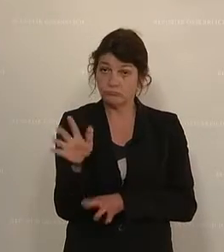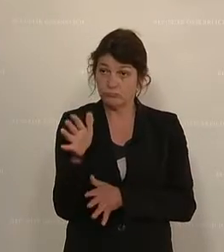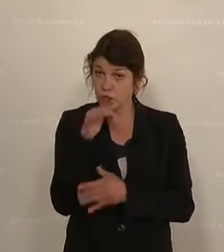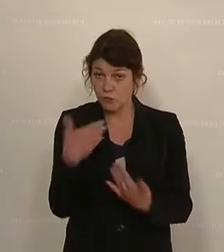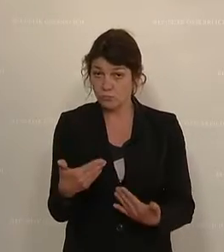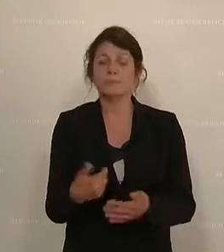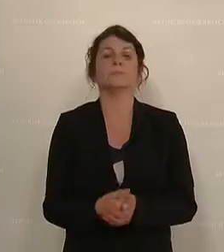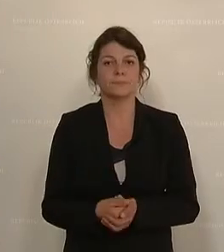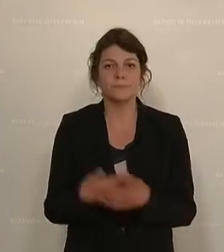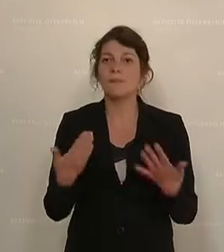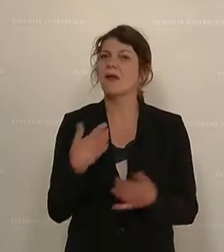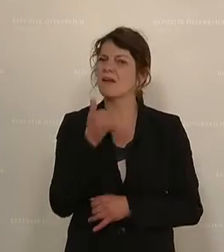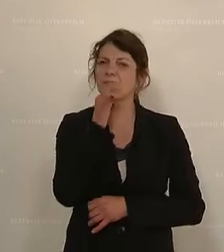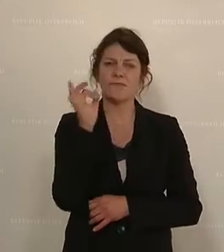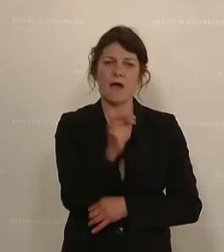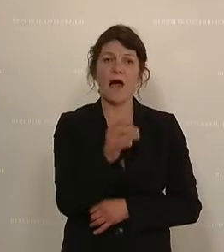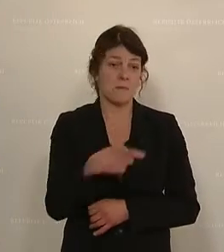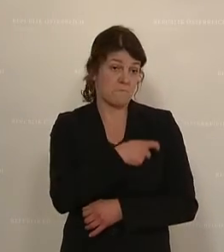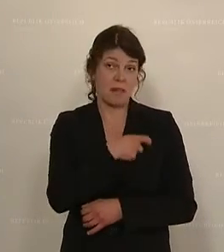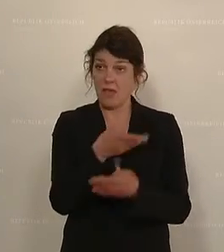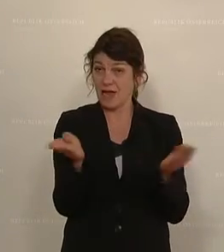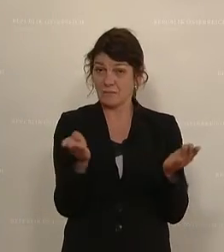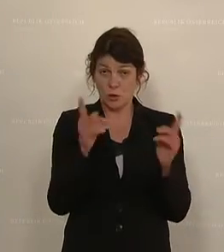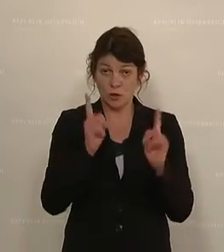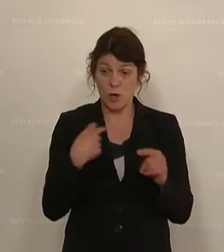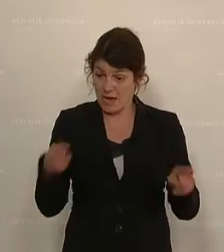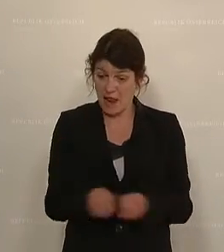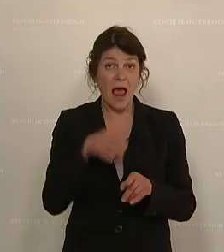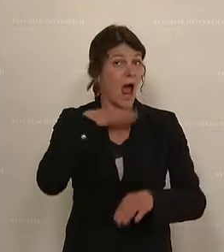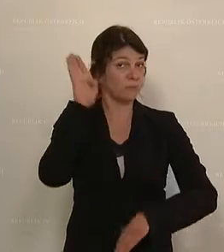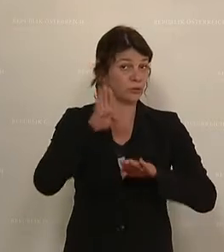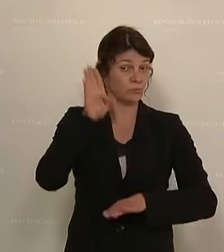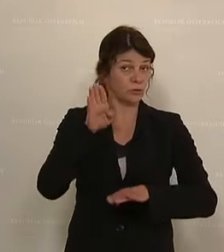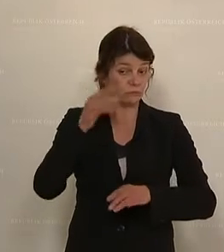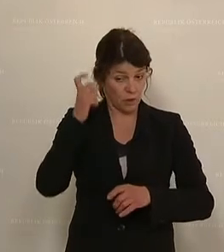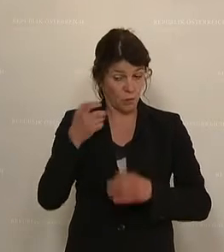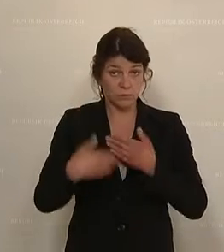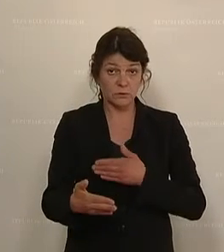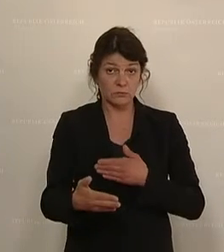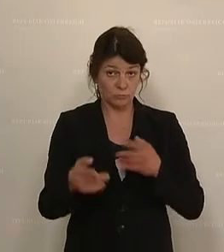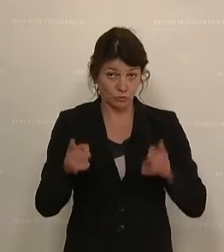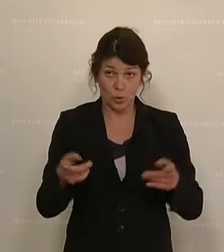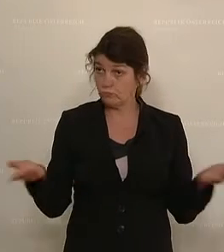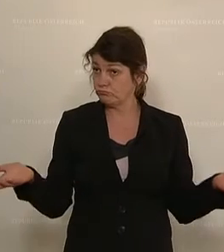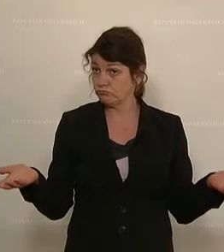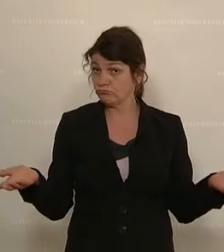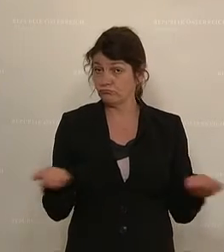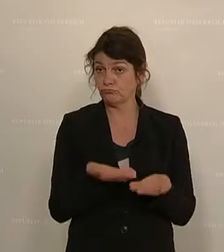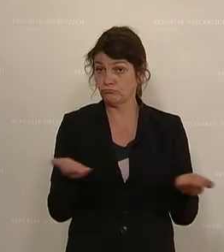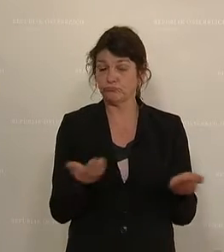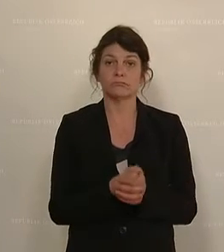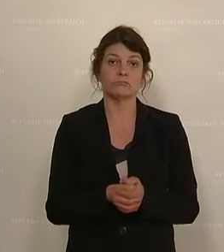nicht der Fall. Ich frage nun die Fraktionen, ob ich gleich mit dem Abstimmungsvorgang weitergehen kann.